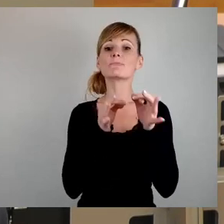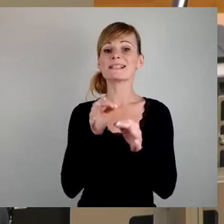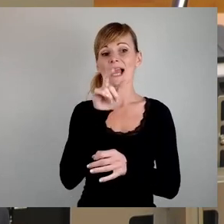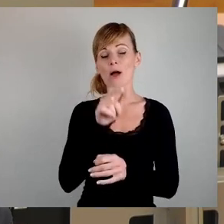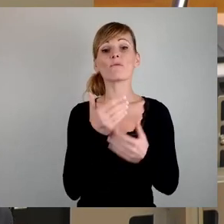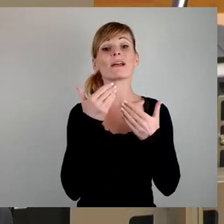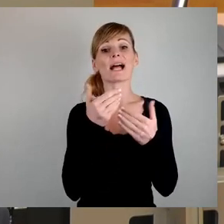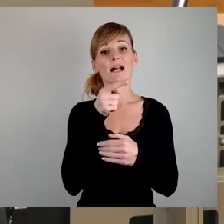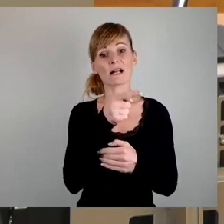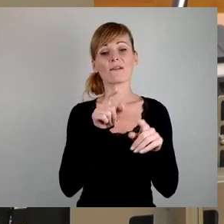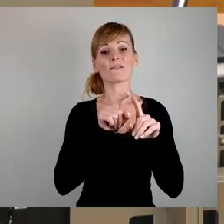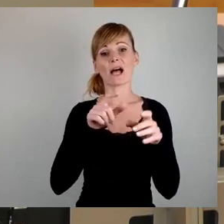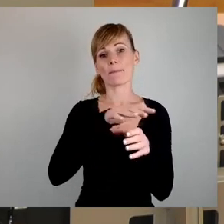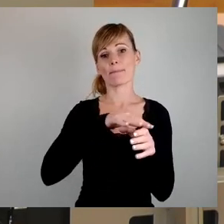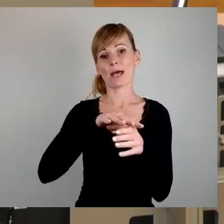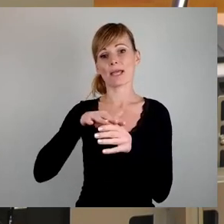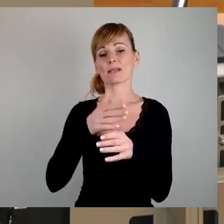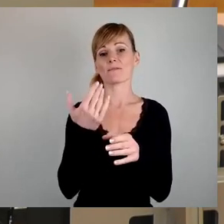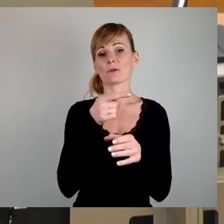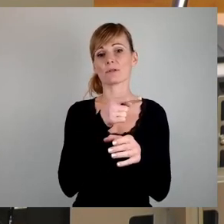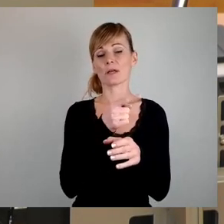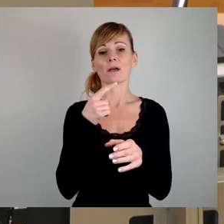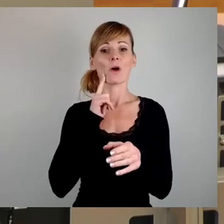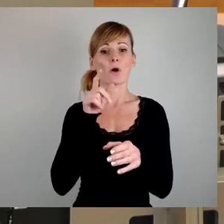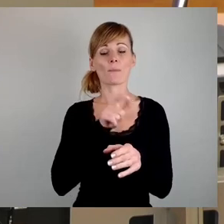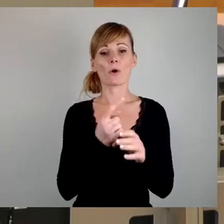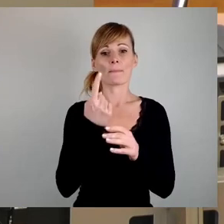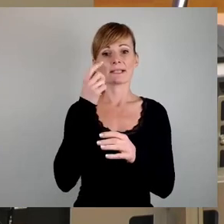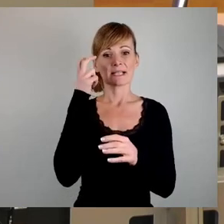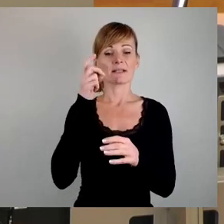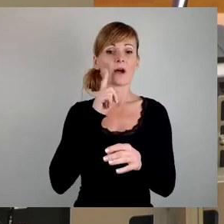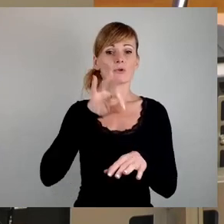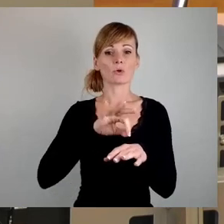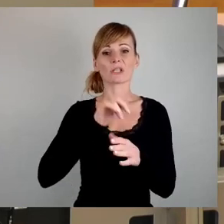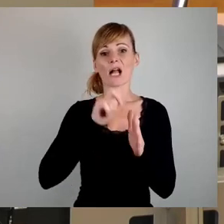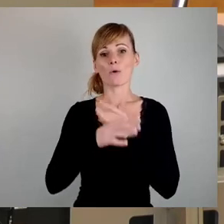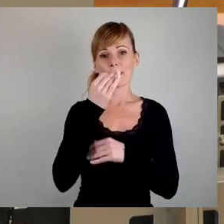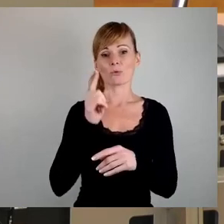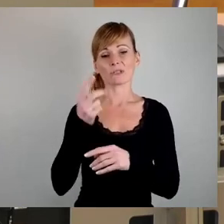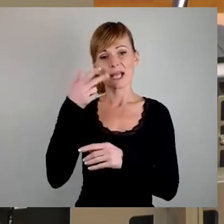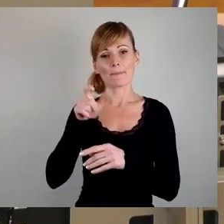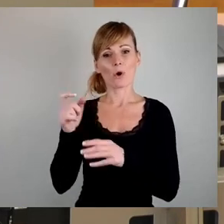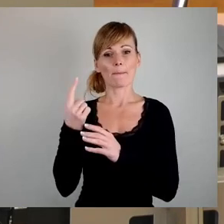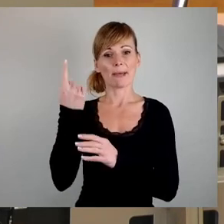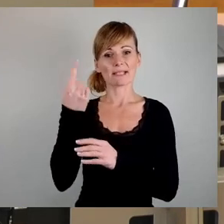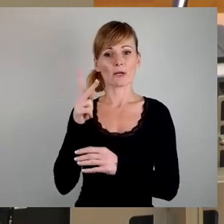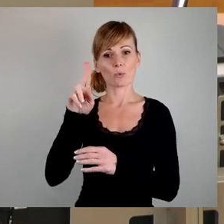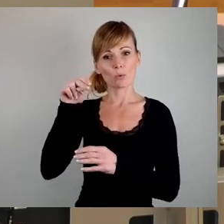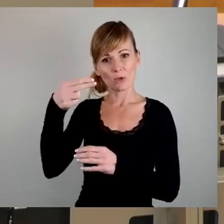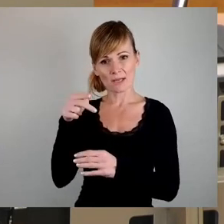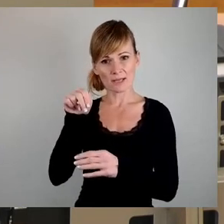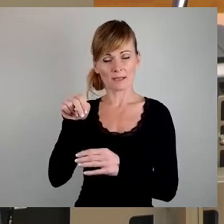Fachbereiche von Frau Bürgermeisterin, Frau Dr. Kaufmann und Herrn Bürgermeister Kühn waren in den Prozess eng